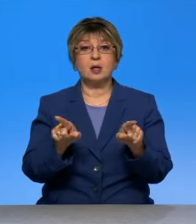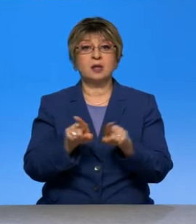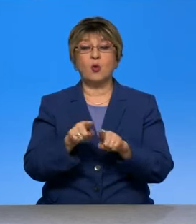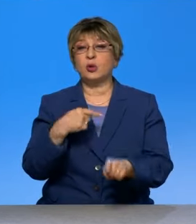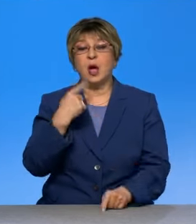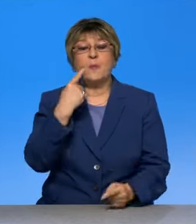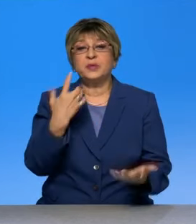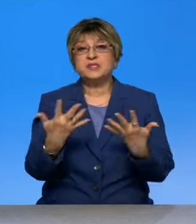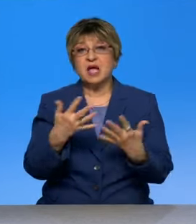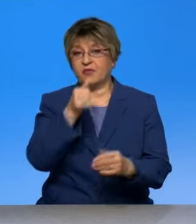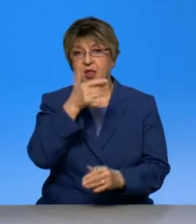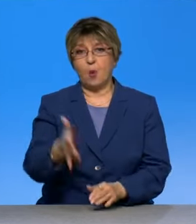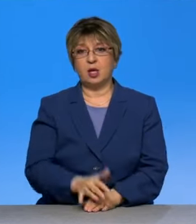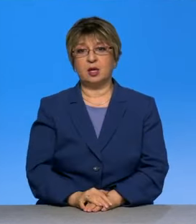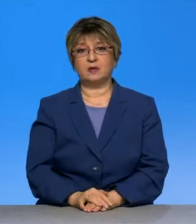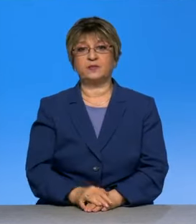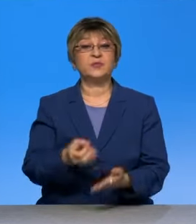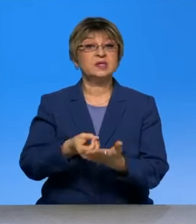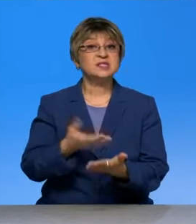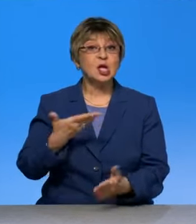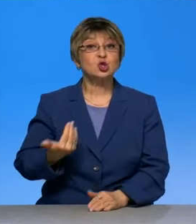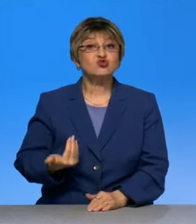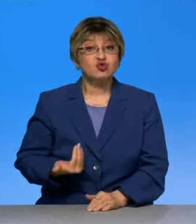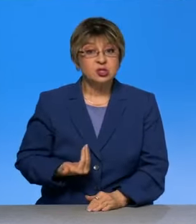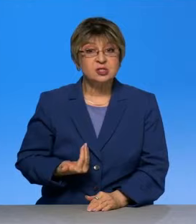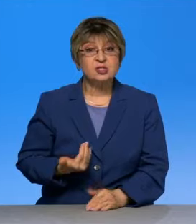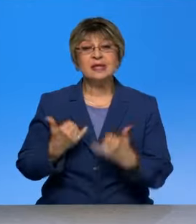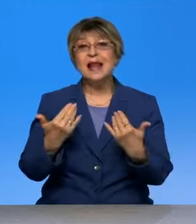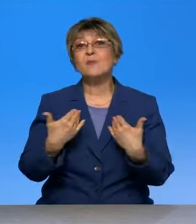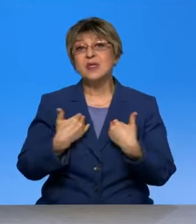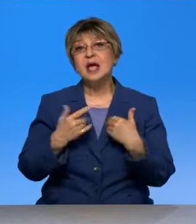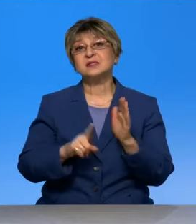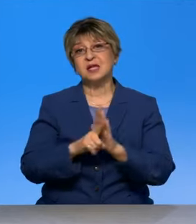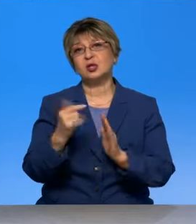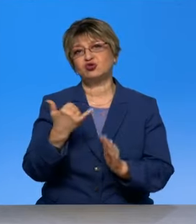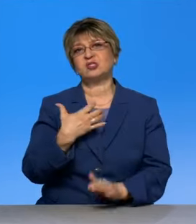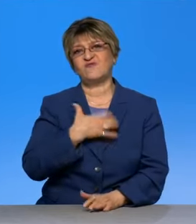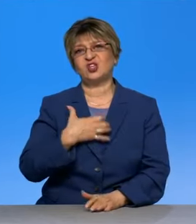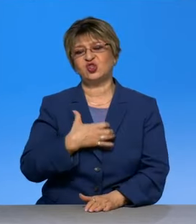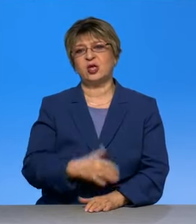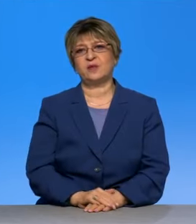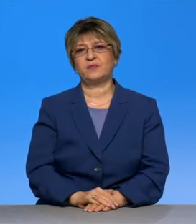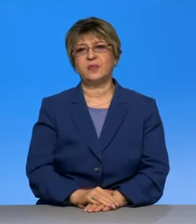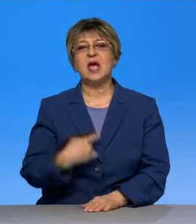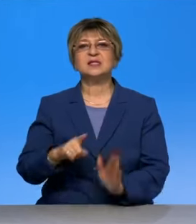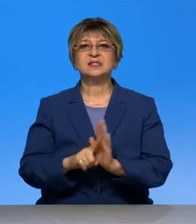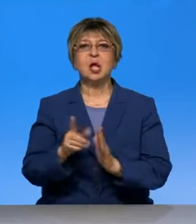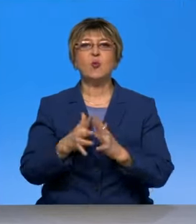представить себе не могла. Ценность жизни, она для меня стала важнее, наверное, ценить жизнь.